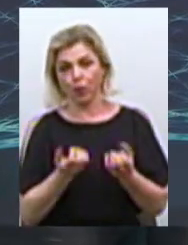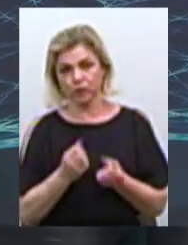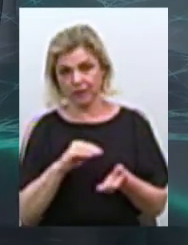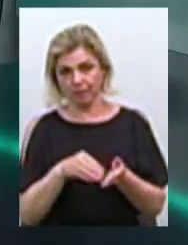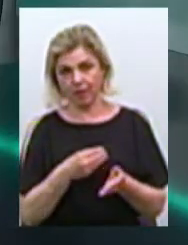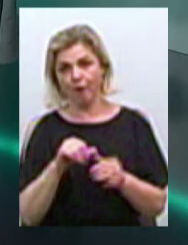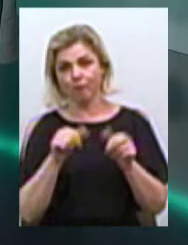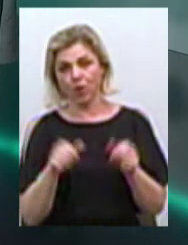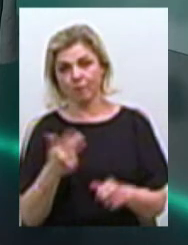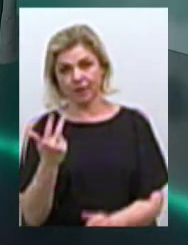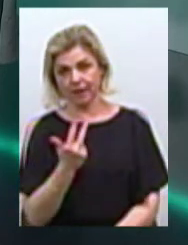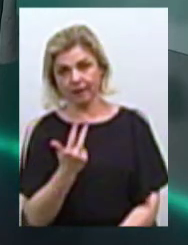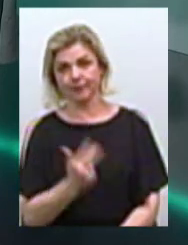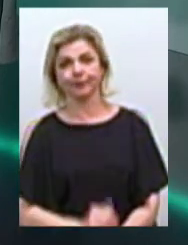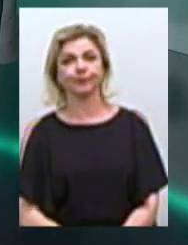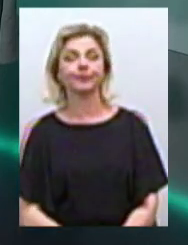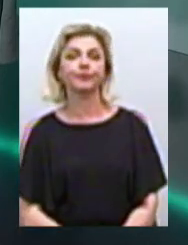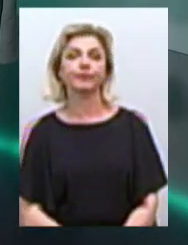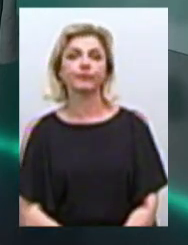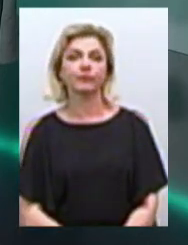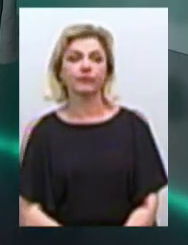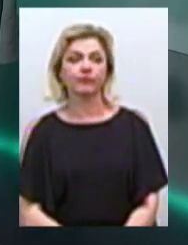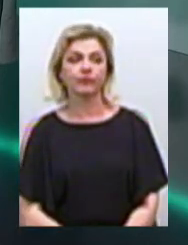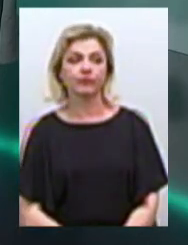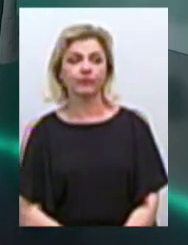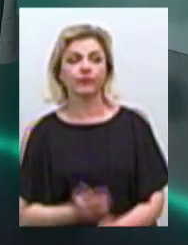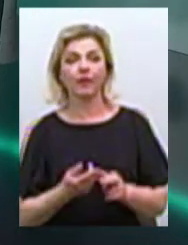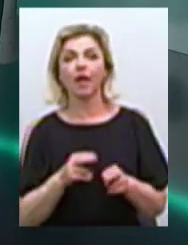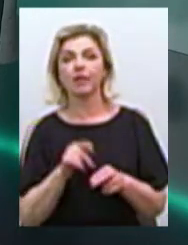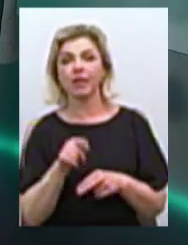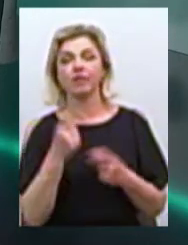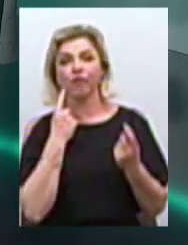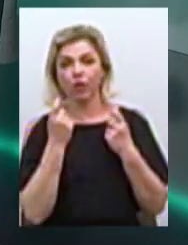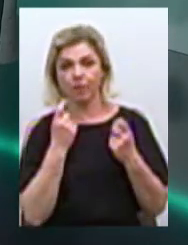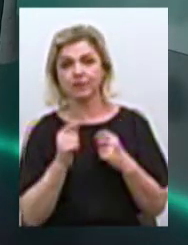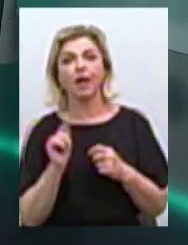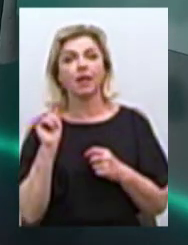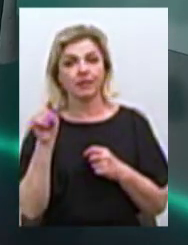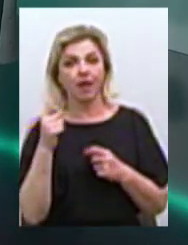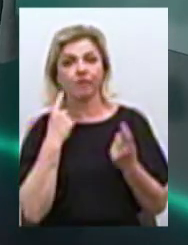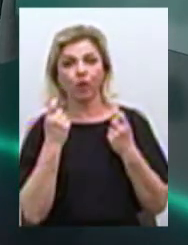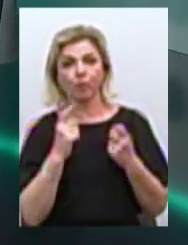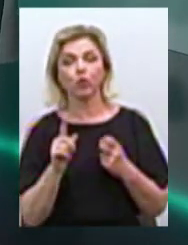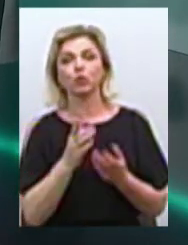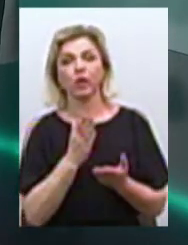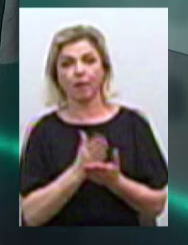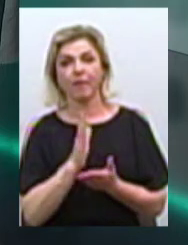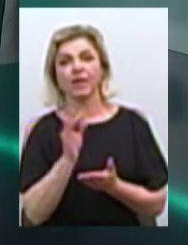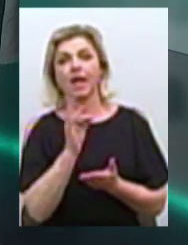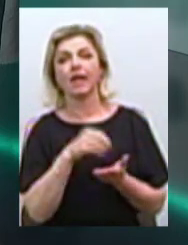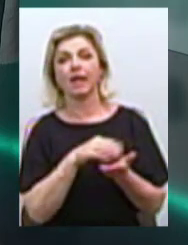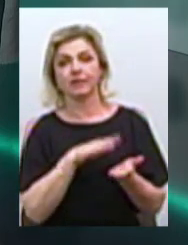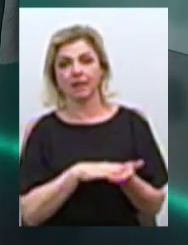форму 3. тобто ця інформація, по крайній мере, та інформація, яка мається в рєстрі